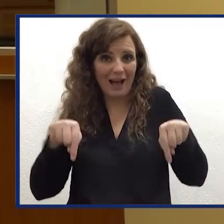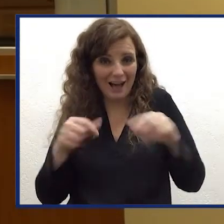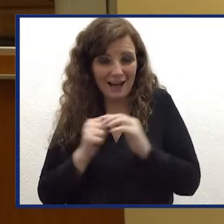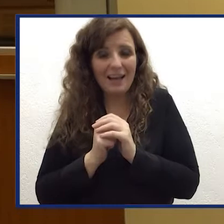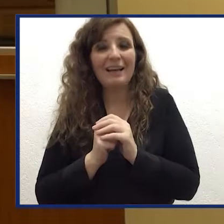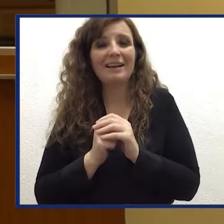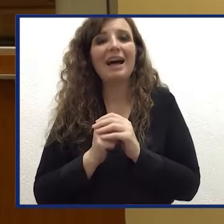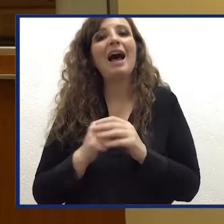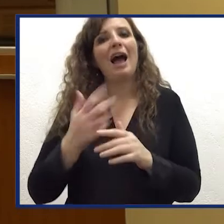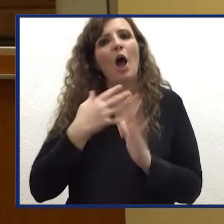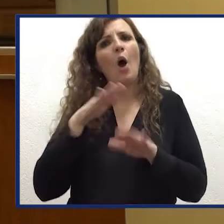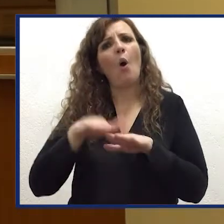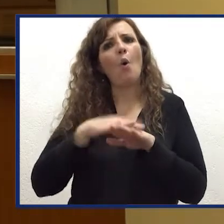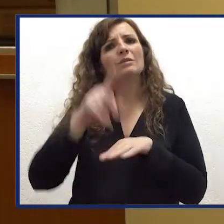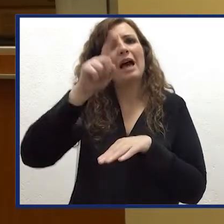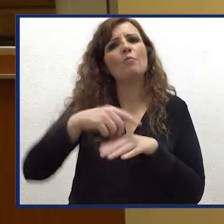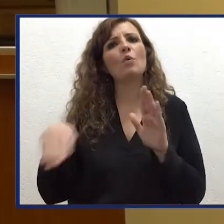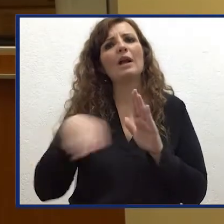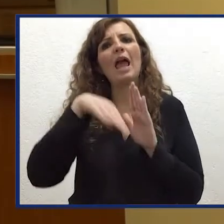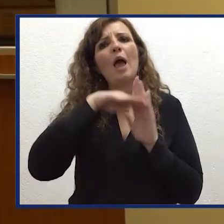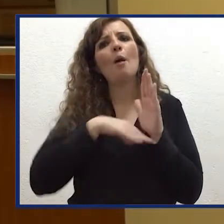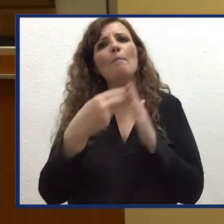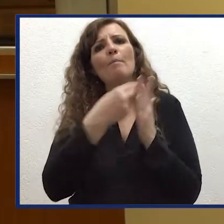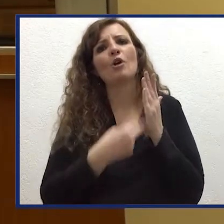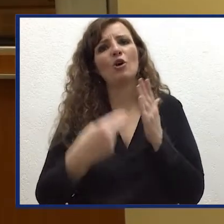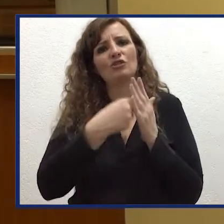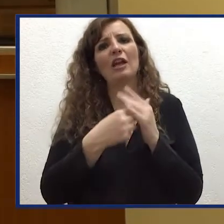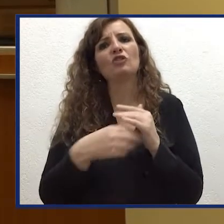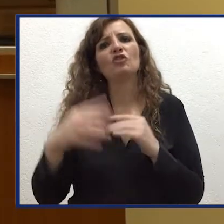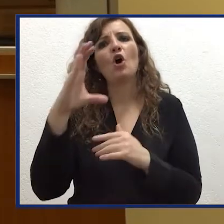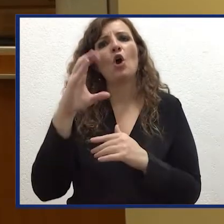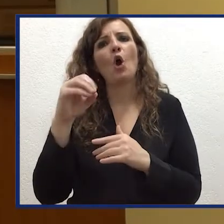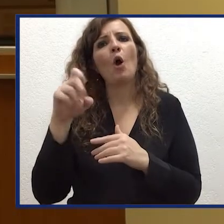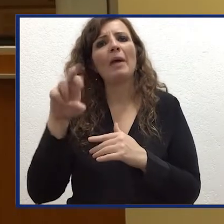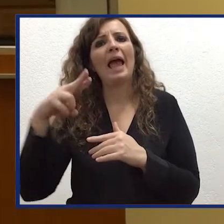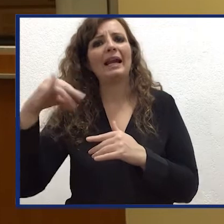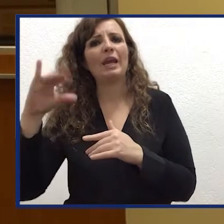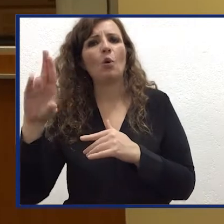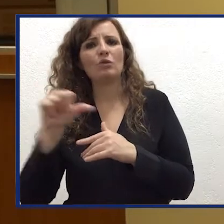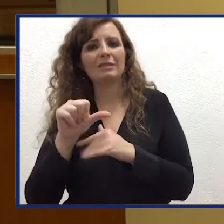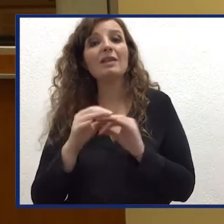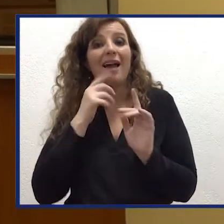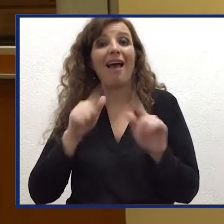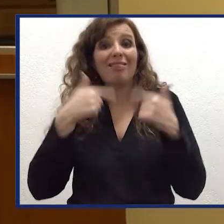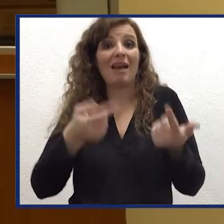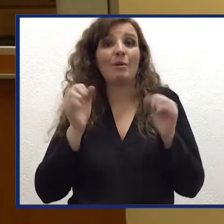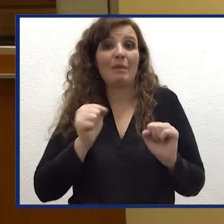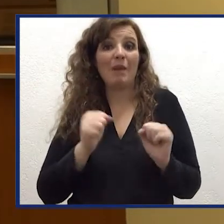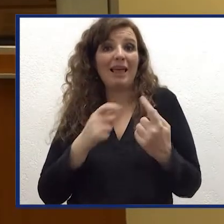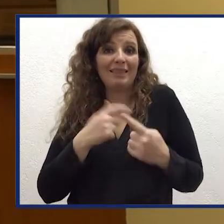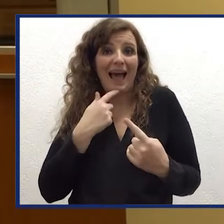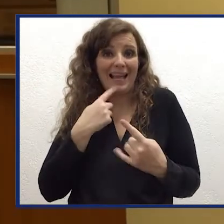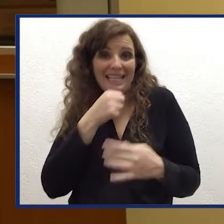si avvantaggiano anche di quello che è il programma Copernicus che mette a disposizione degli utenti una